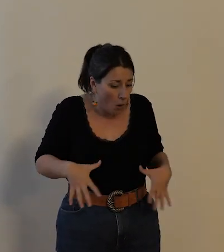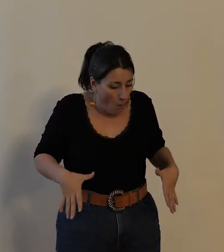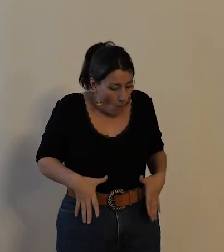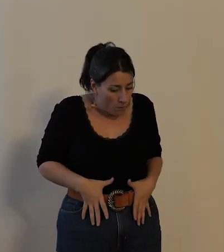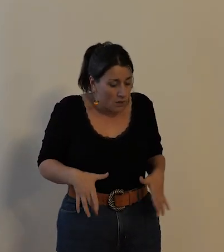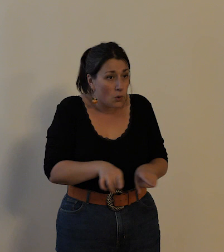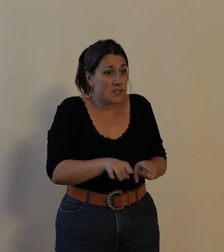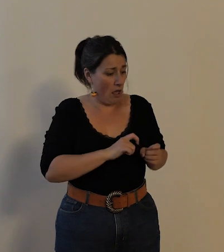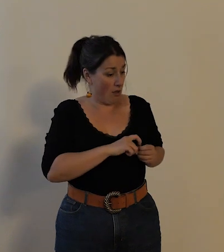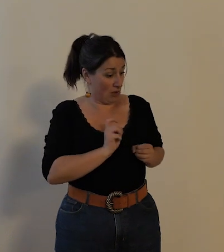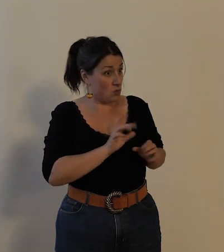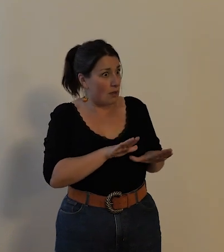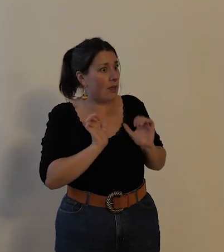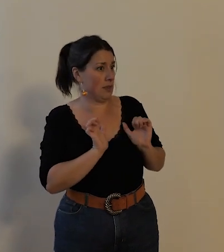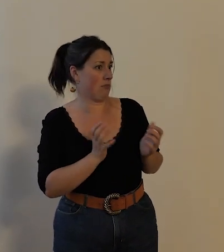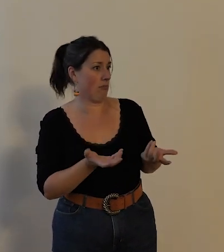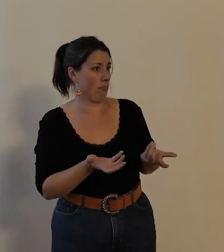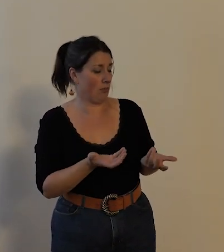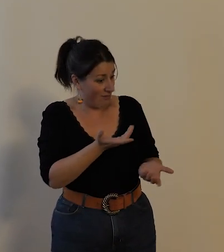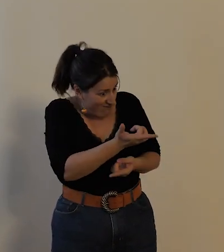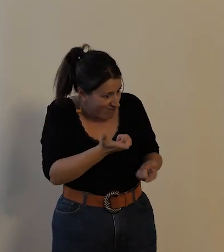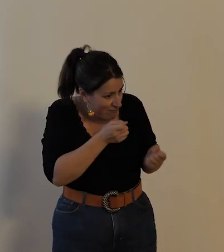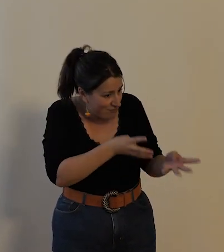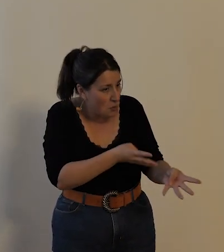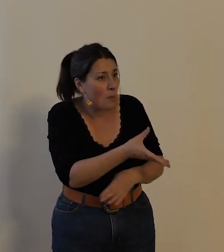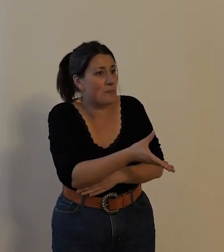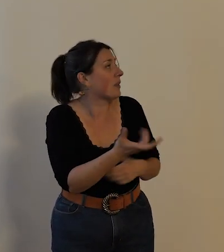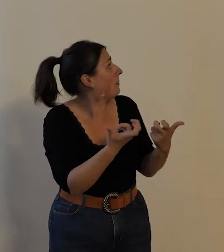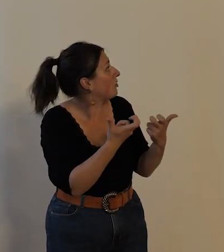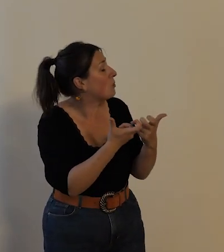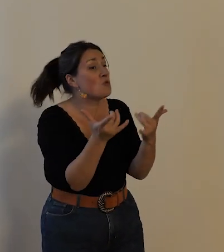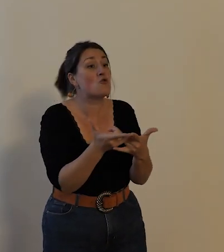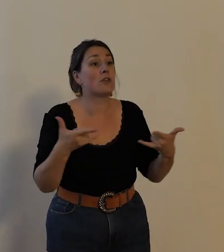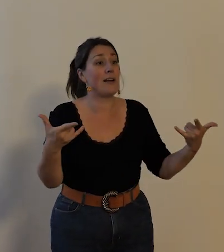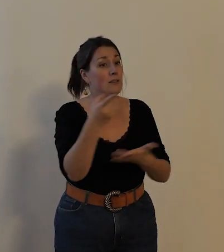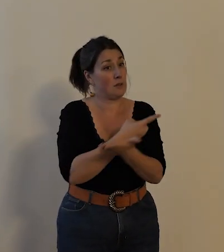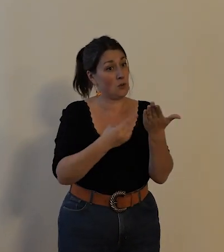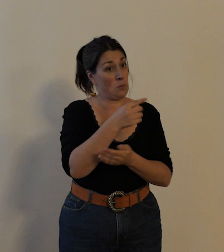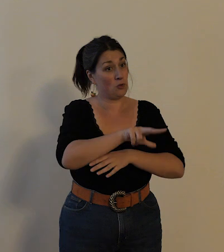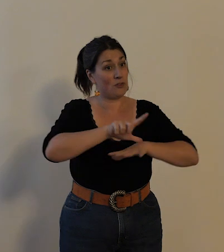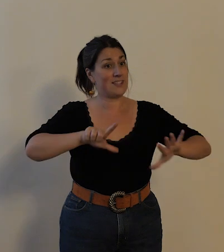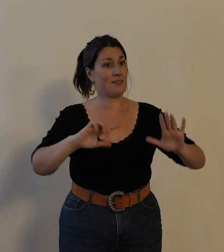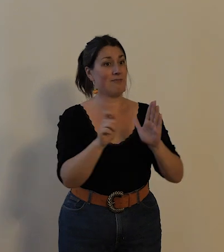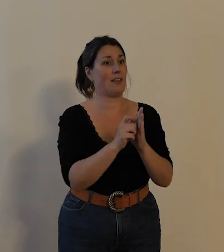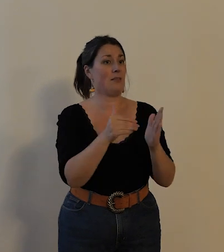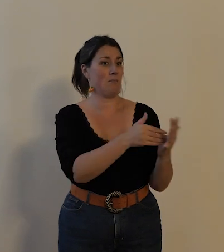risques d'infarctus et plus localement ici le journal d'Indre et Loire en 1894